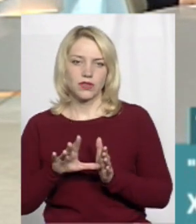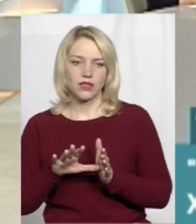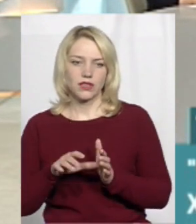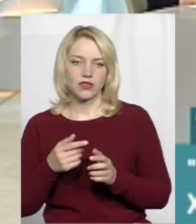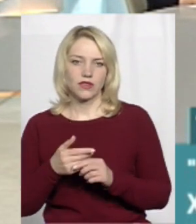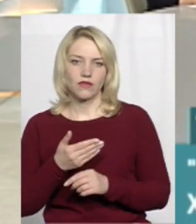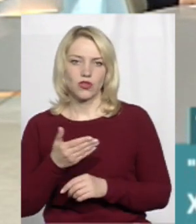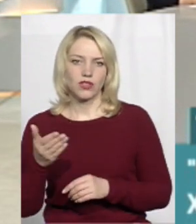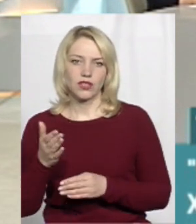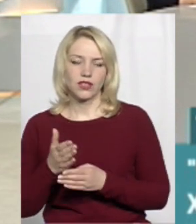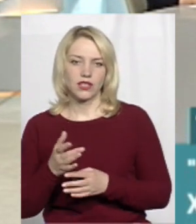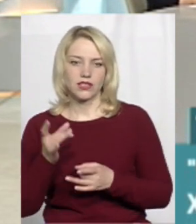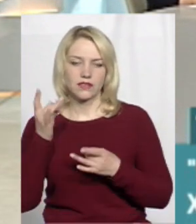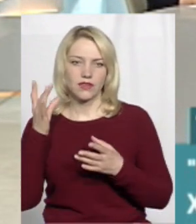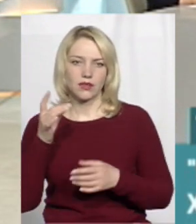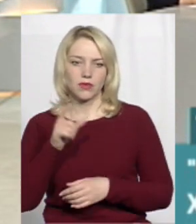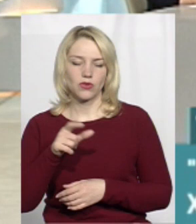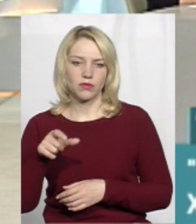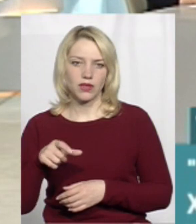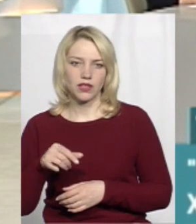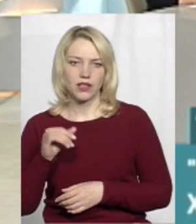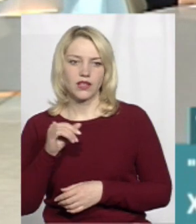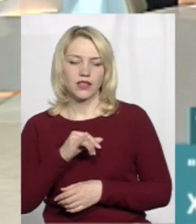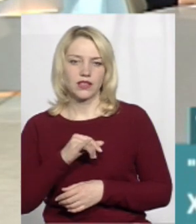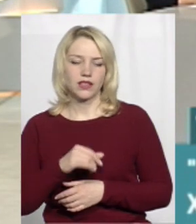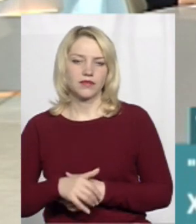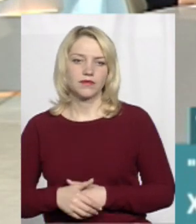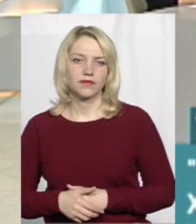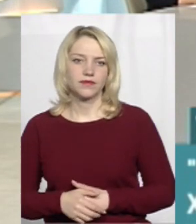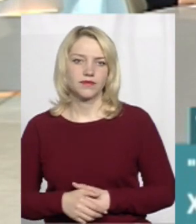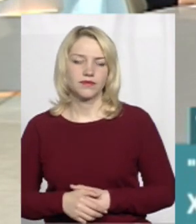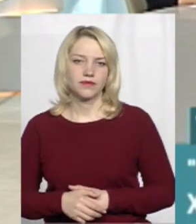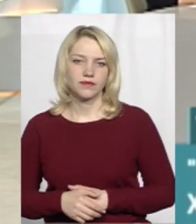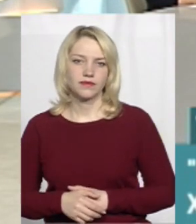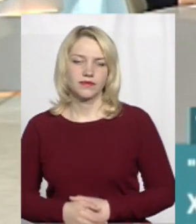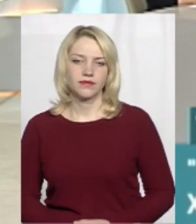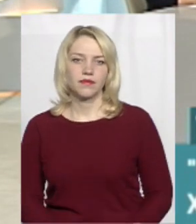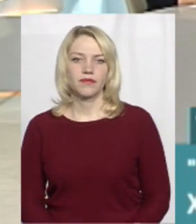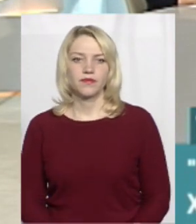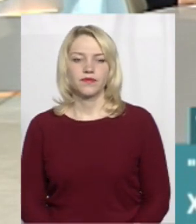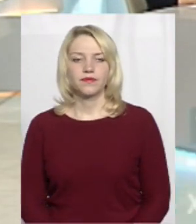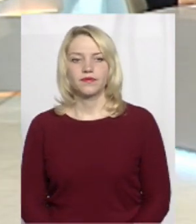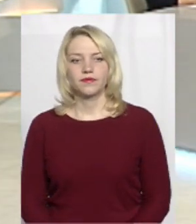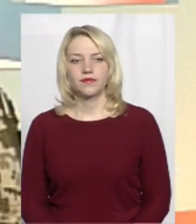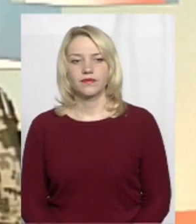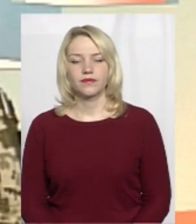Вони є цивільними людьми і мають